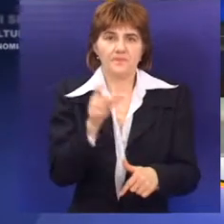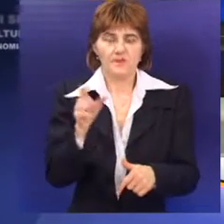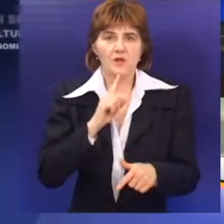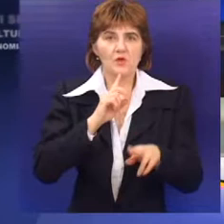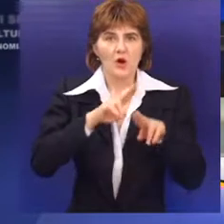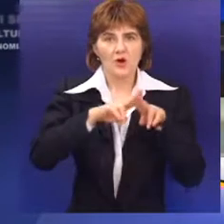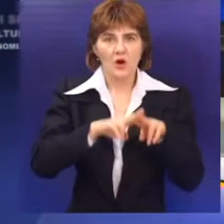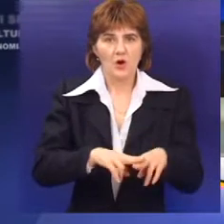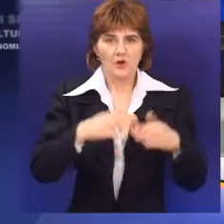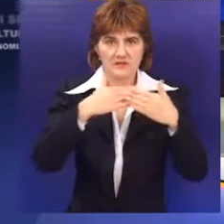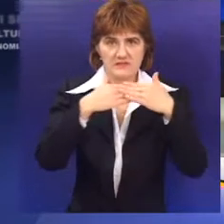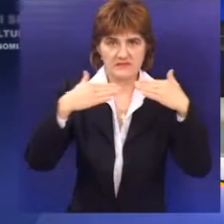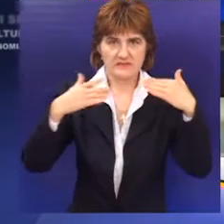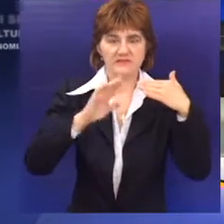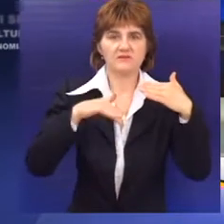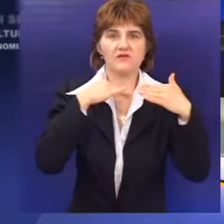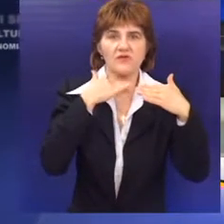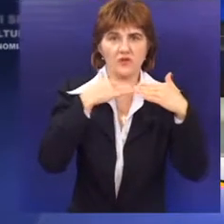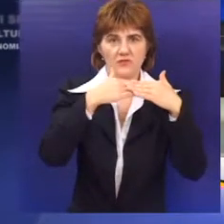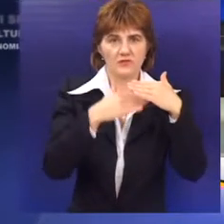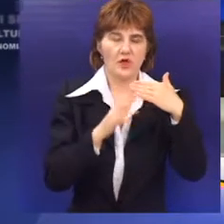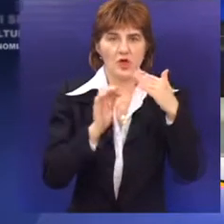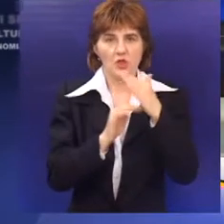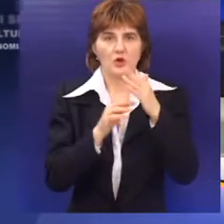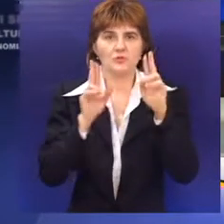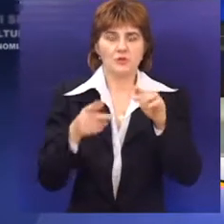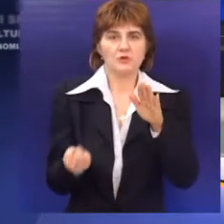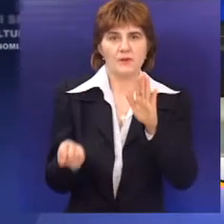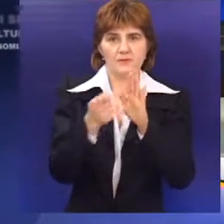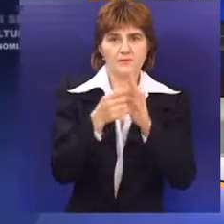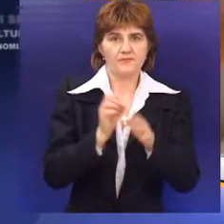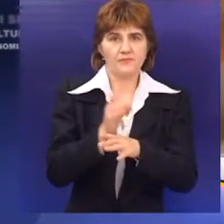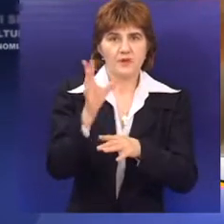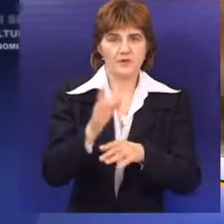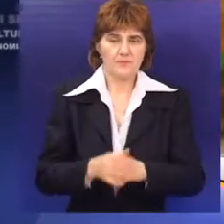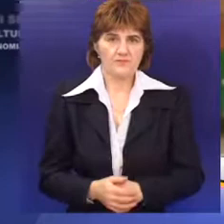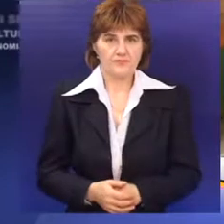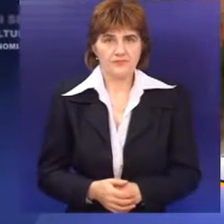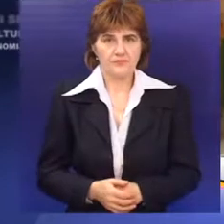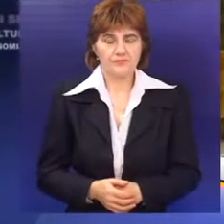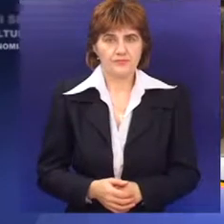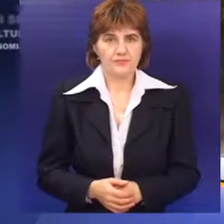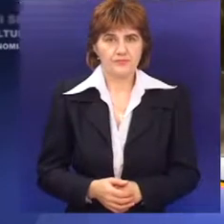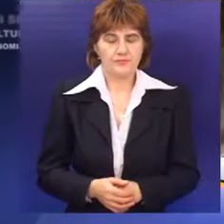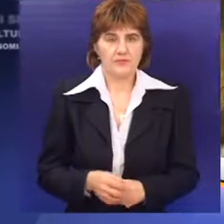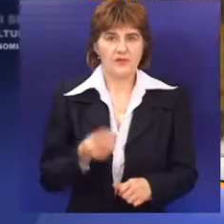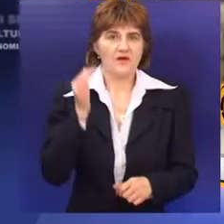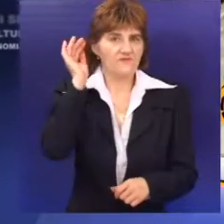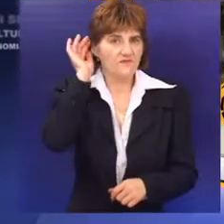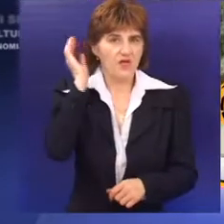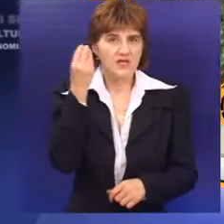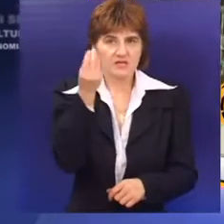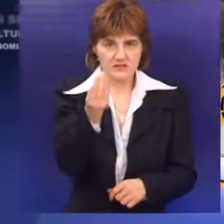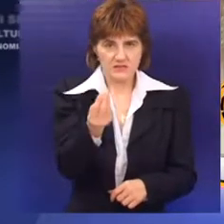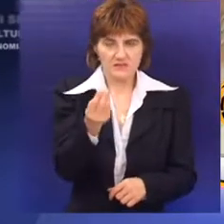koji su ostali ispod crte moći da prodaju još oko 2000 tona. Vlada Republike Srbije